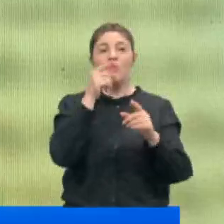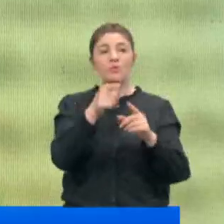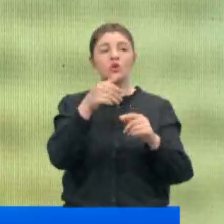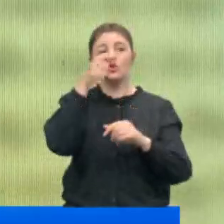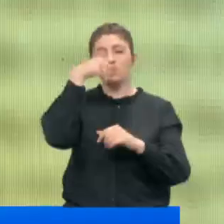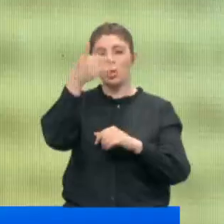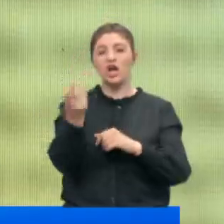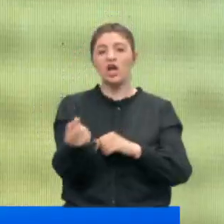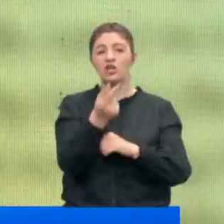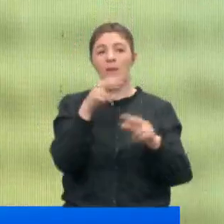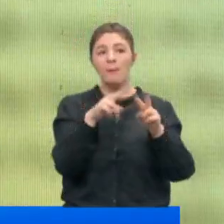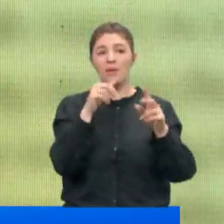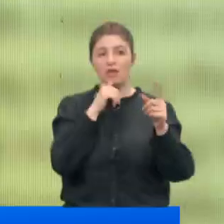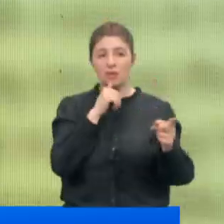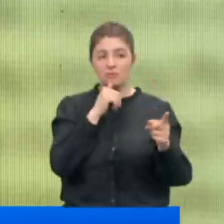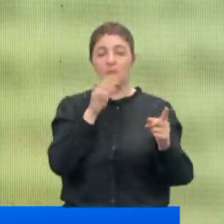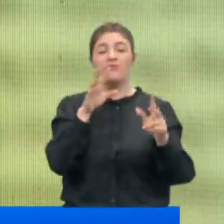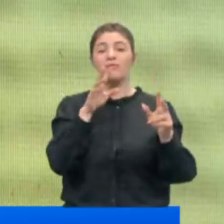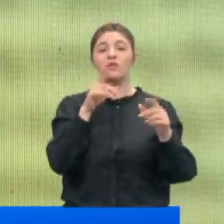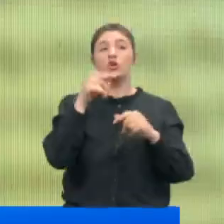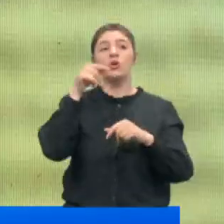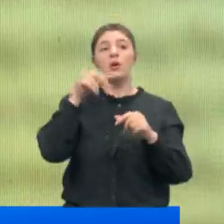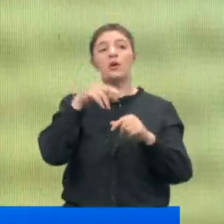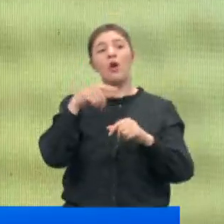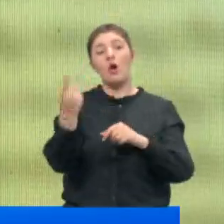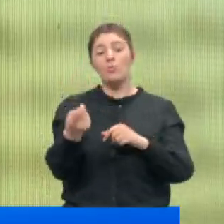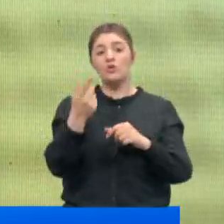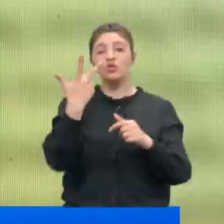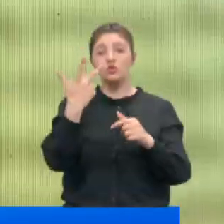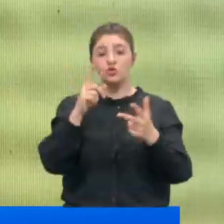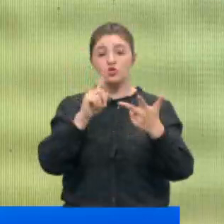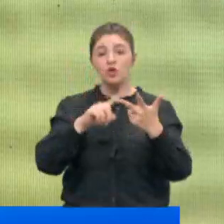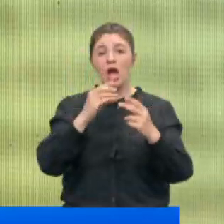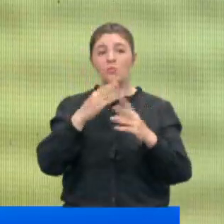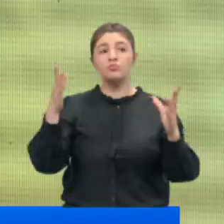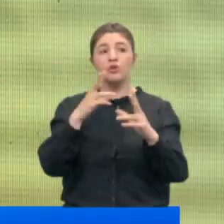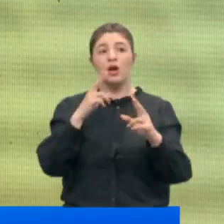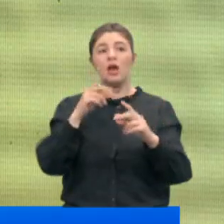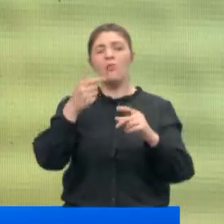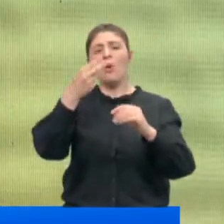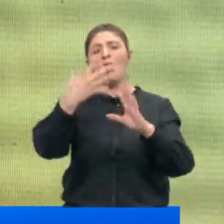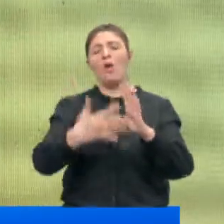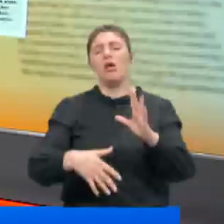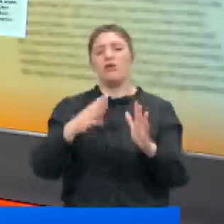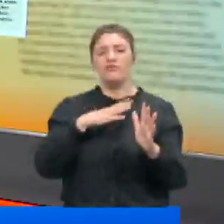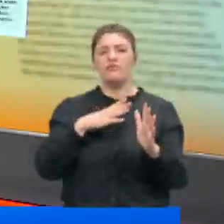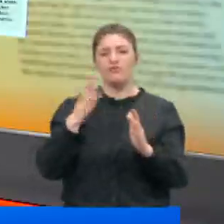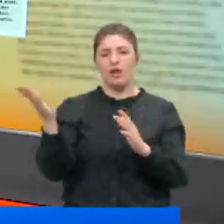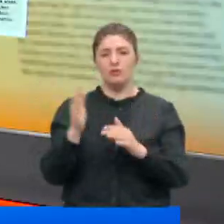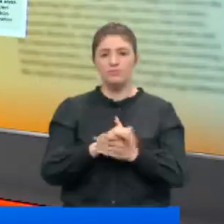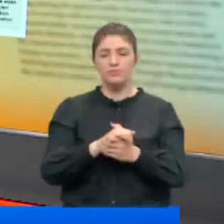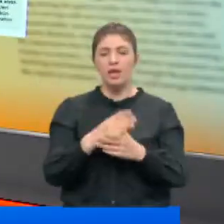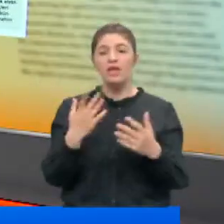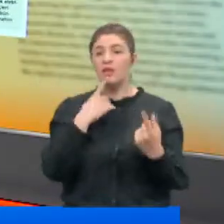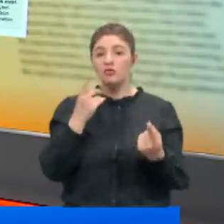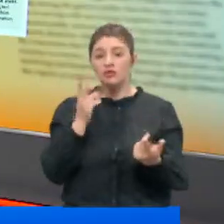yurt dışında kaçak. Adem Atmaca ise Türkiye'nin üçüncü büyük elektronik üreticisi filan filan filan böyle alıp başını gidiyor.